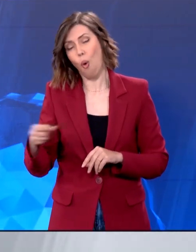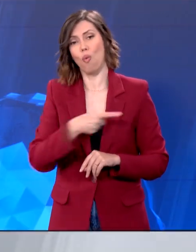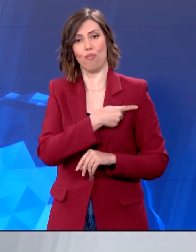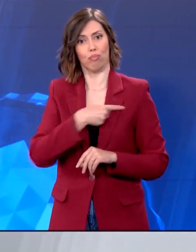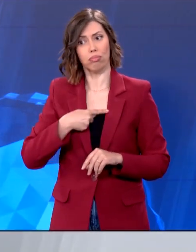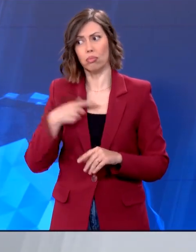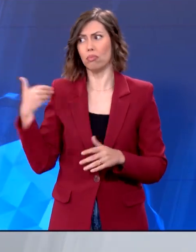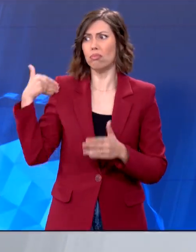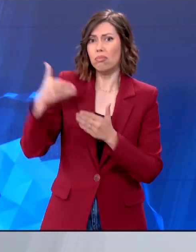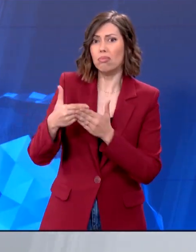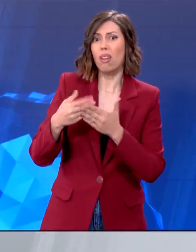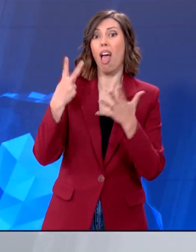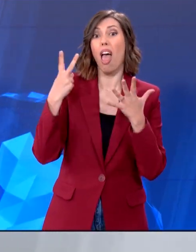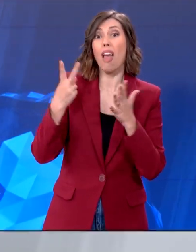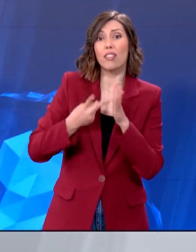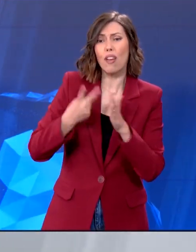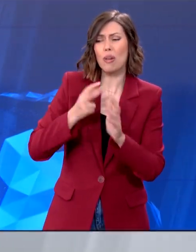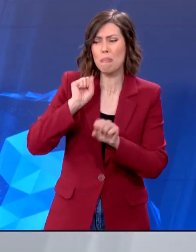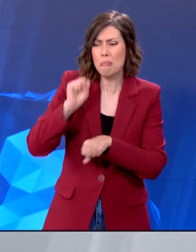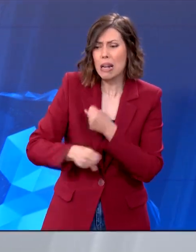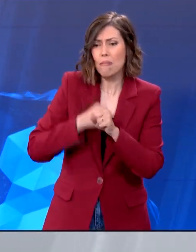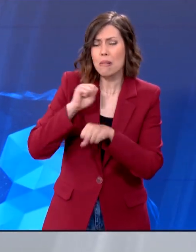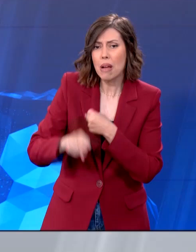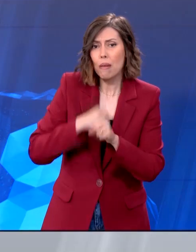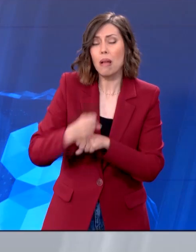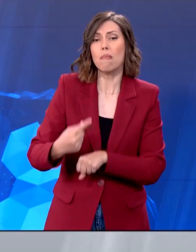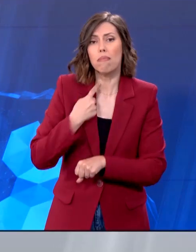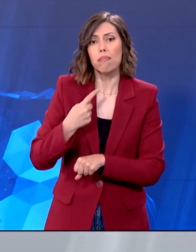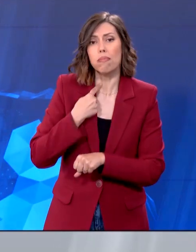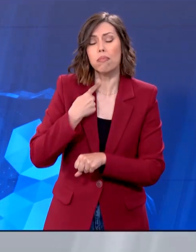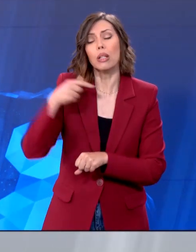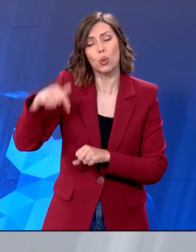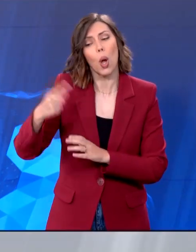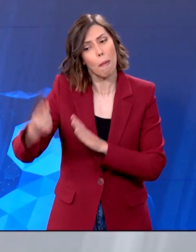επί τάπου 7 αποτυχημένες προσπάθειες στο παρελθόν και προειδοποιεί.